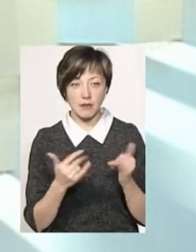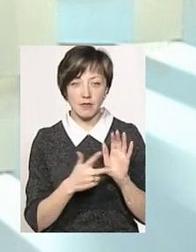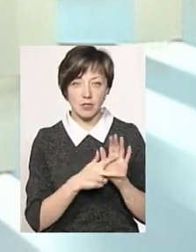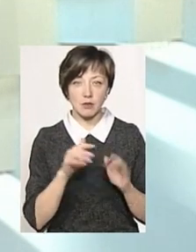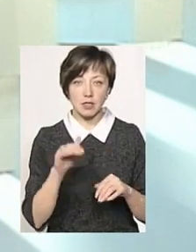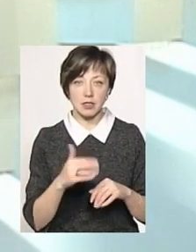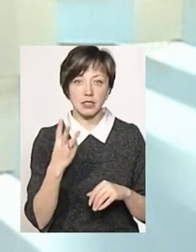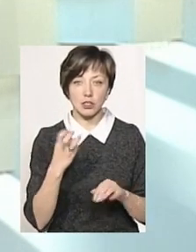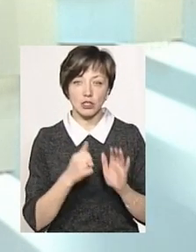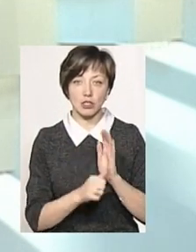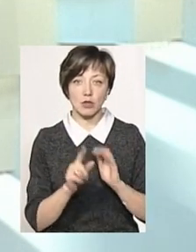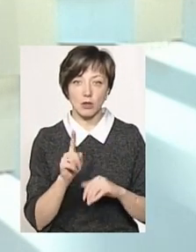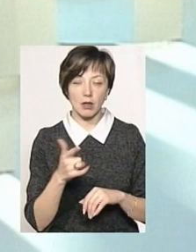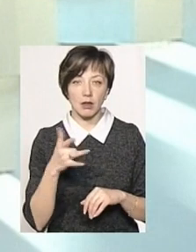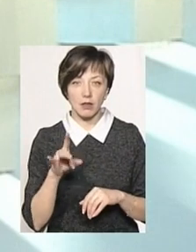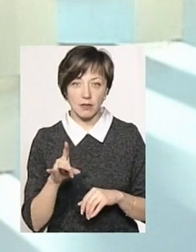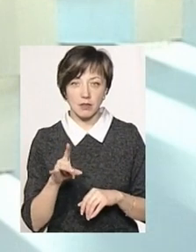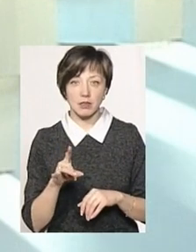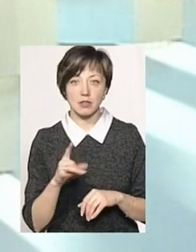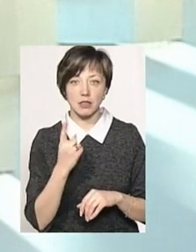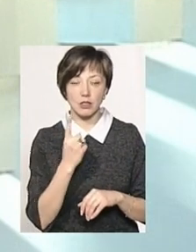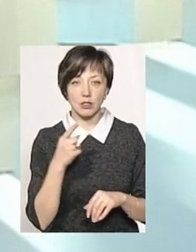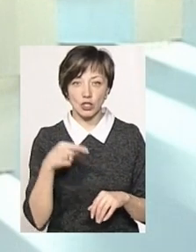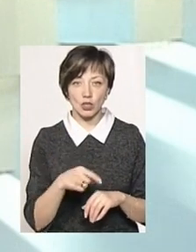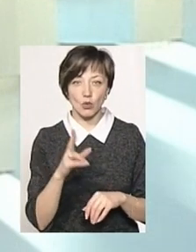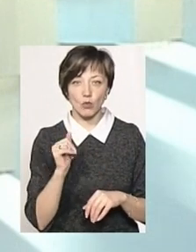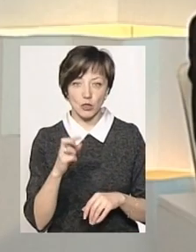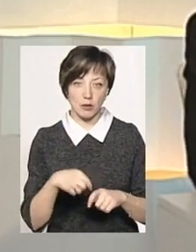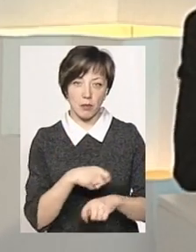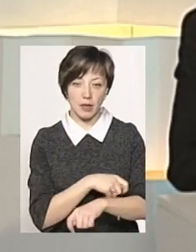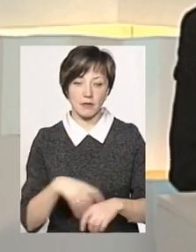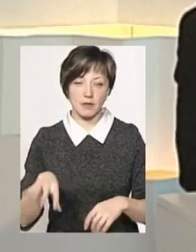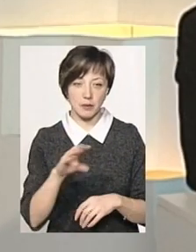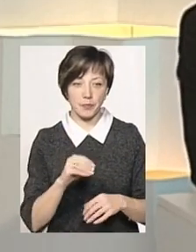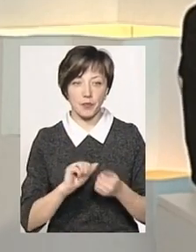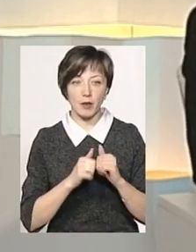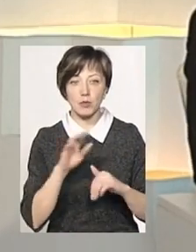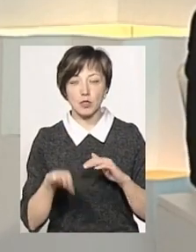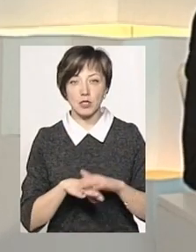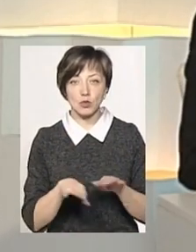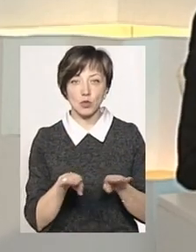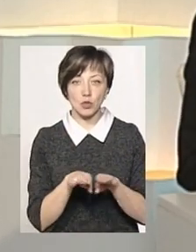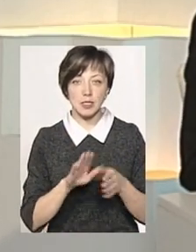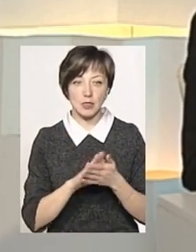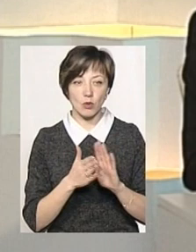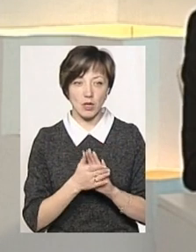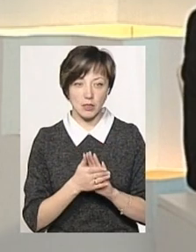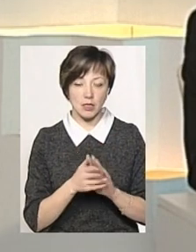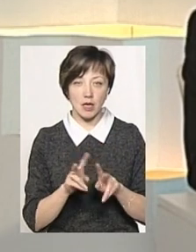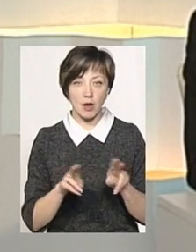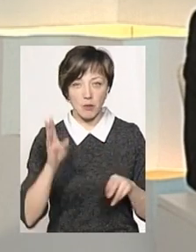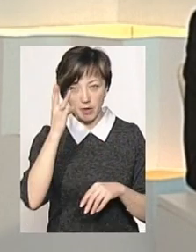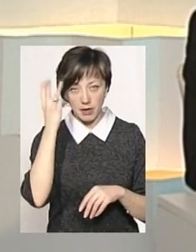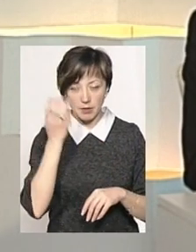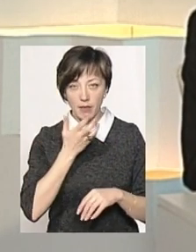8361 гривня за тисячу метрів кубічних. У Докумінці-Подільському схожа ситуація, так як у